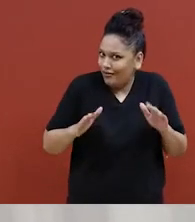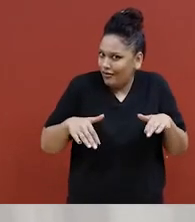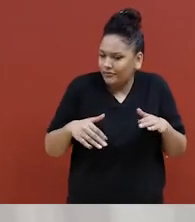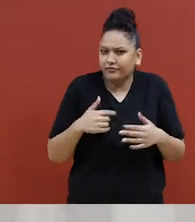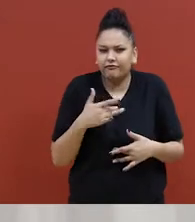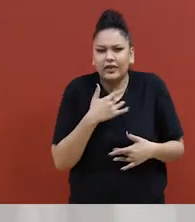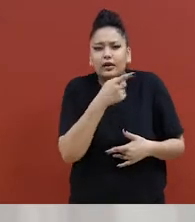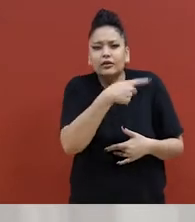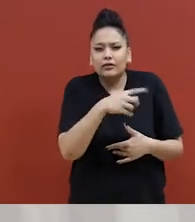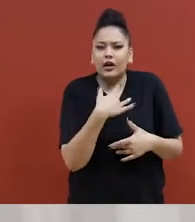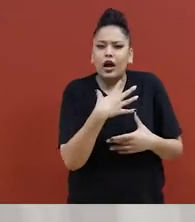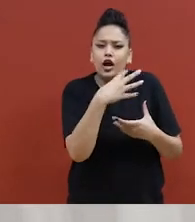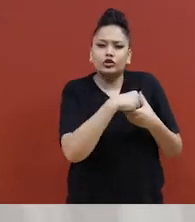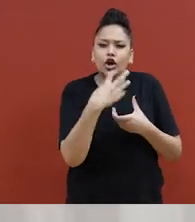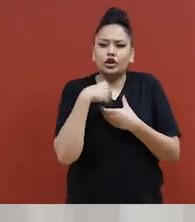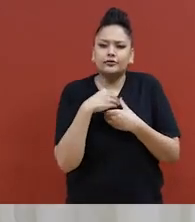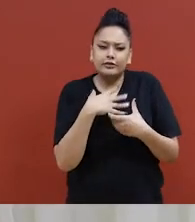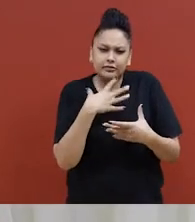interculturel.